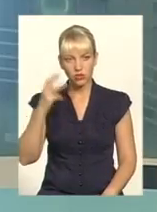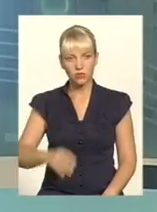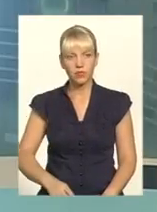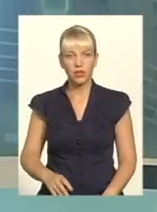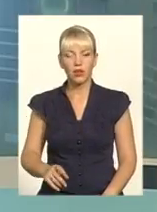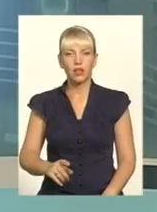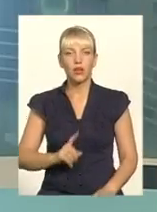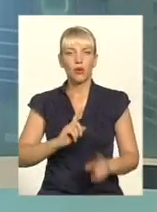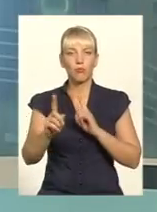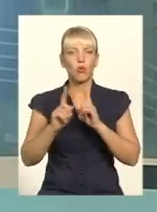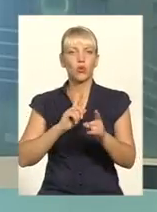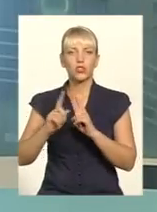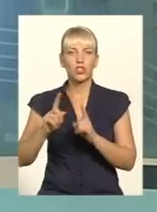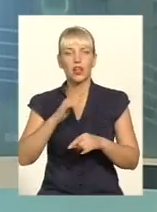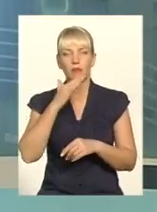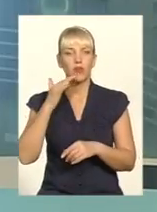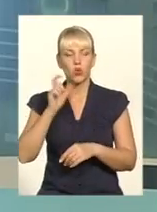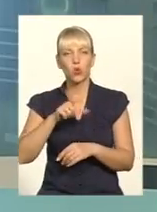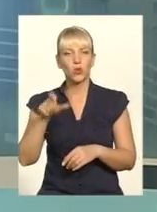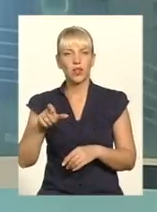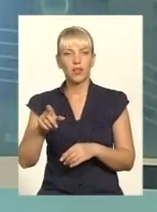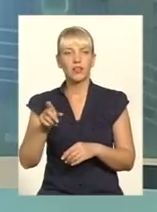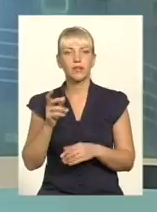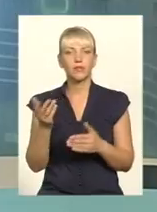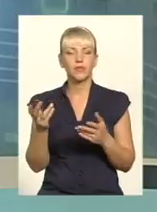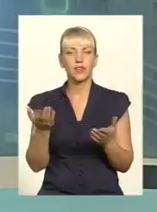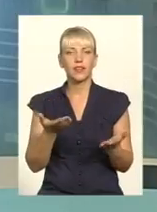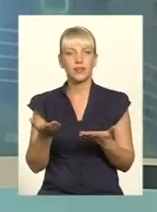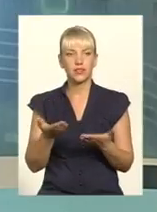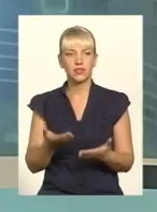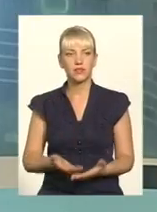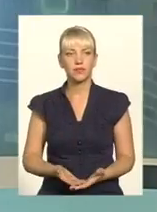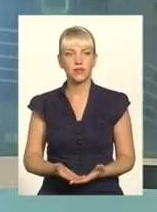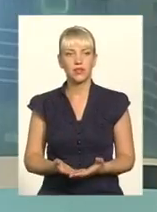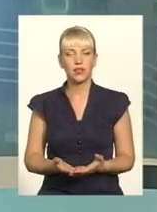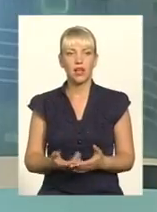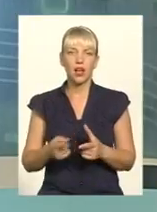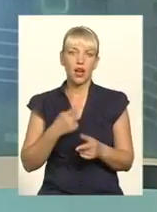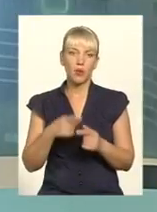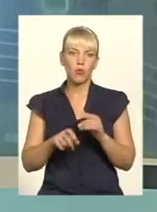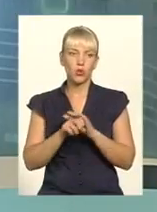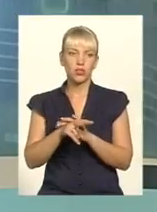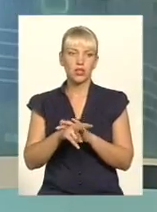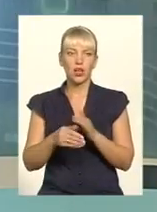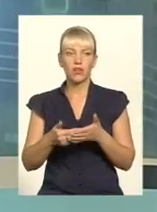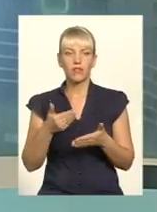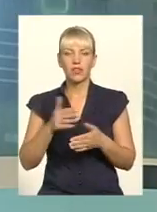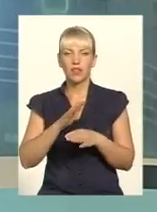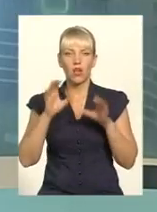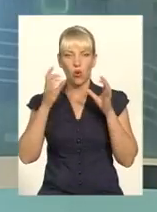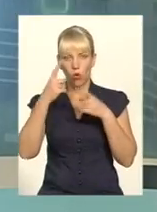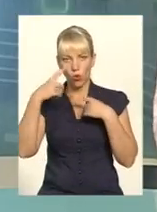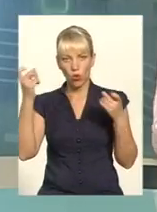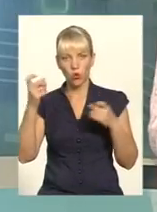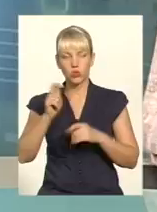проїжджає дуже багато людей, які або тікають від неоголошеної війни,